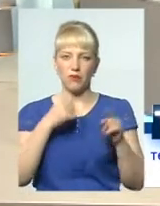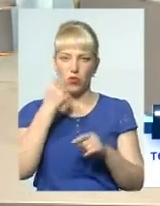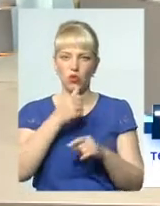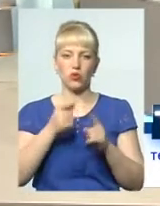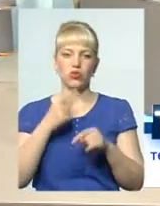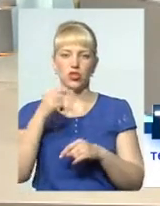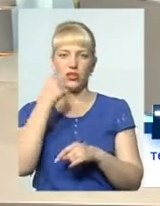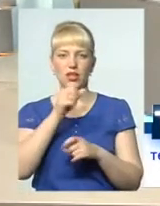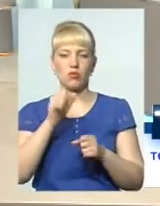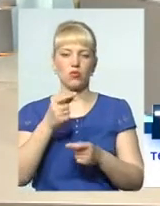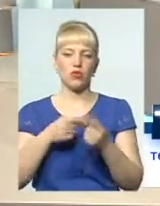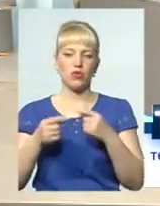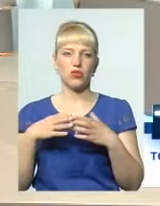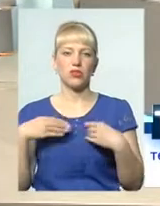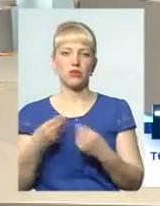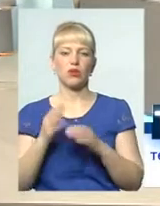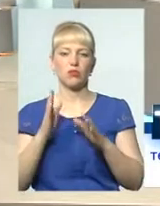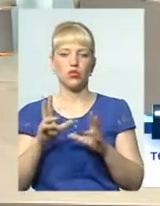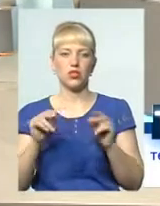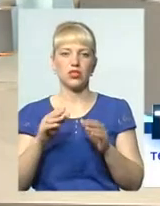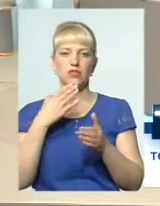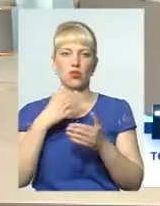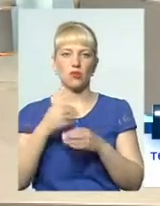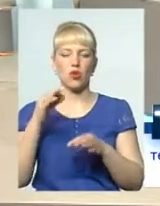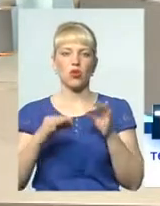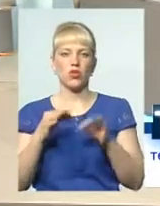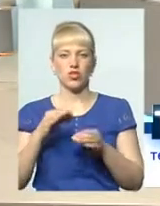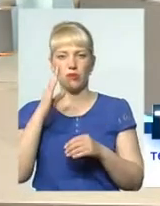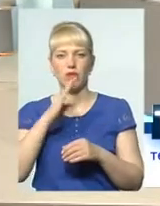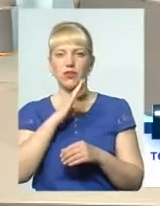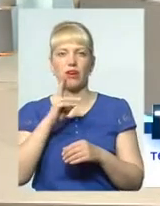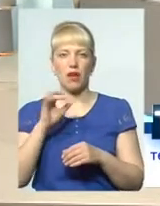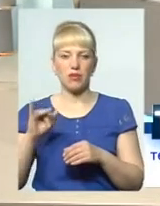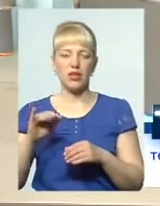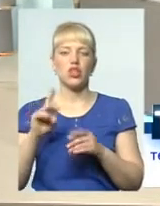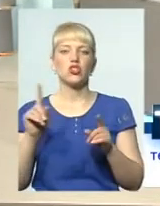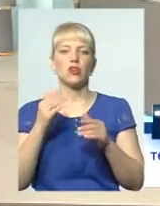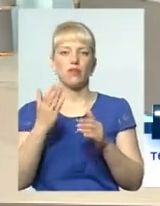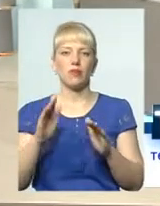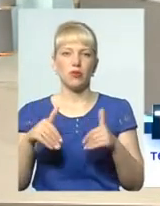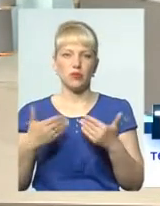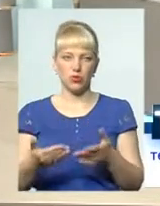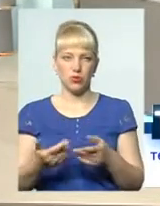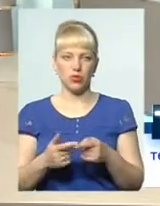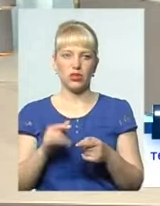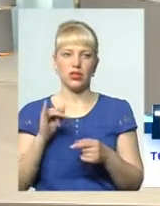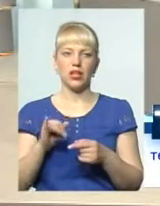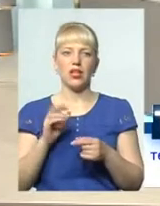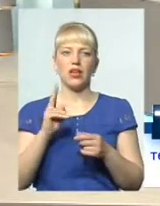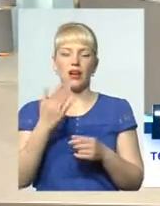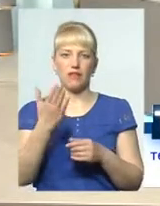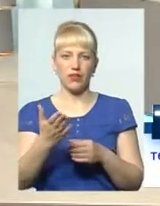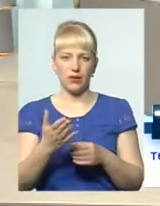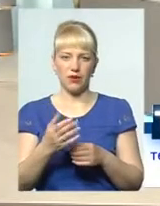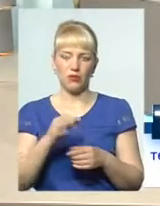в родину і бути щасливими своїми біологічними батьками. Що ви пропонуєте? Як ви працюєте? До речі, в першій замальовці